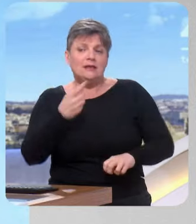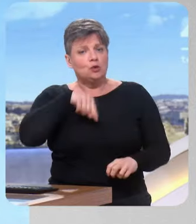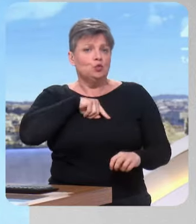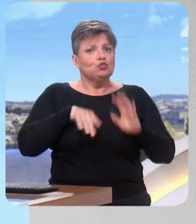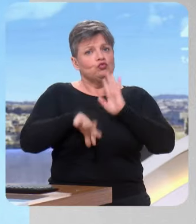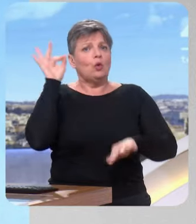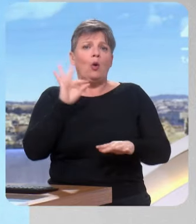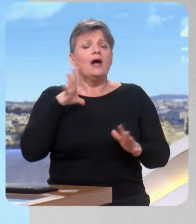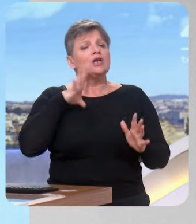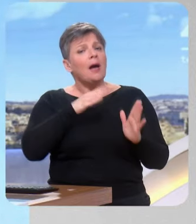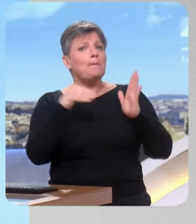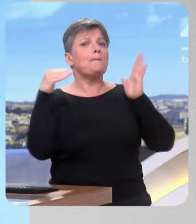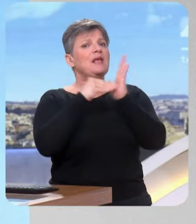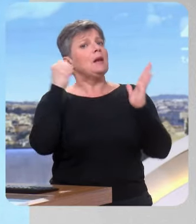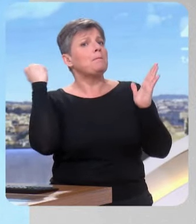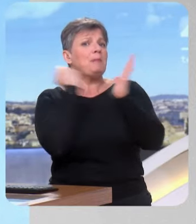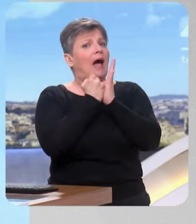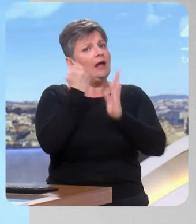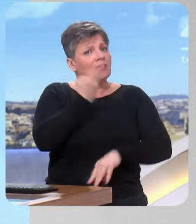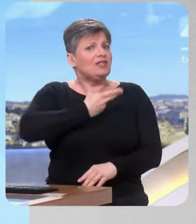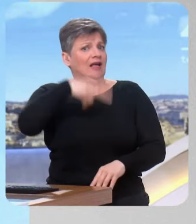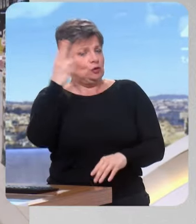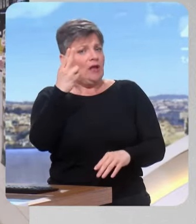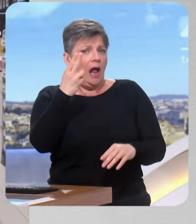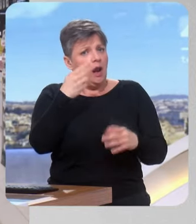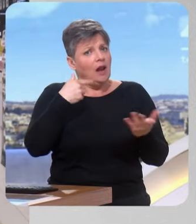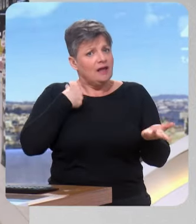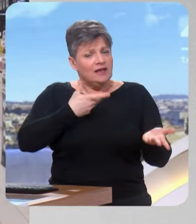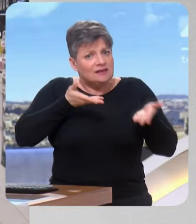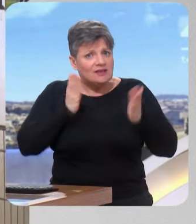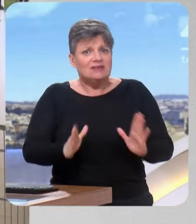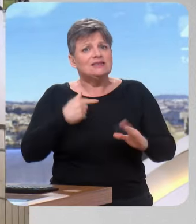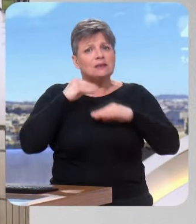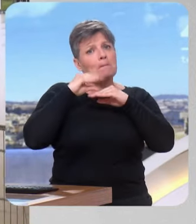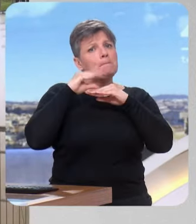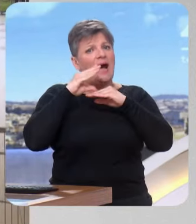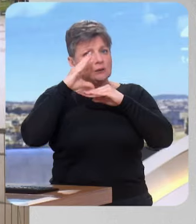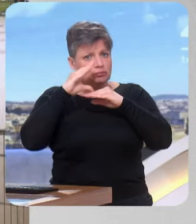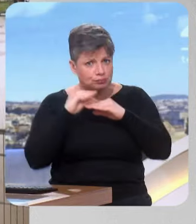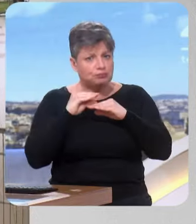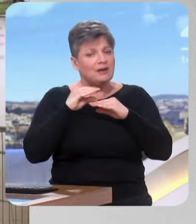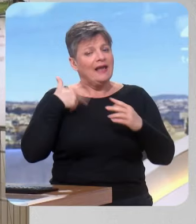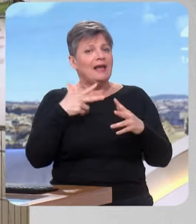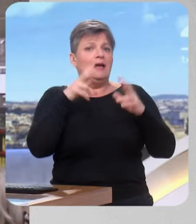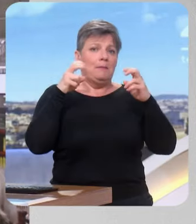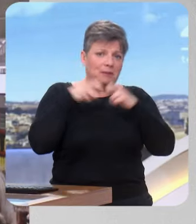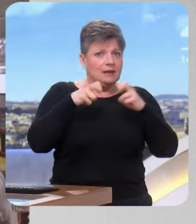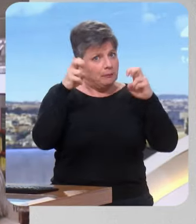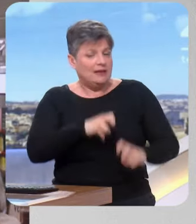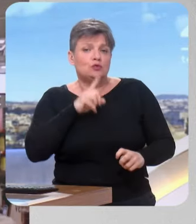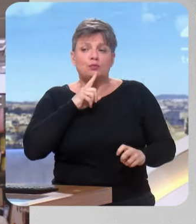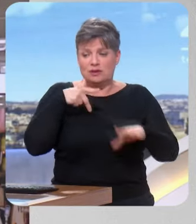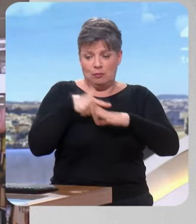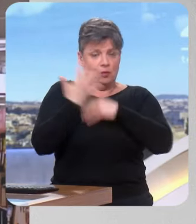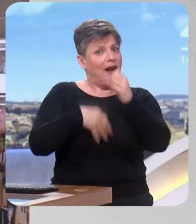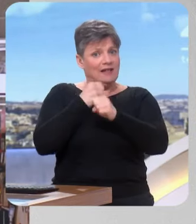1 000 marques nationales, 1 000 produits de marques nationales, où on a décidé de rogner sur nos marges et de baisser les prix. C'est l'engagement qu'Intermarché a pris depuis le début